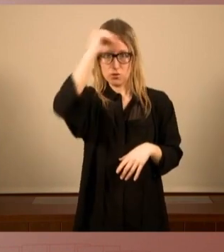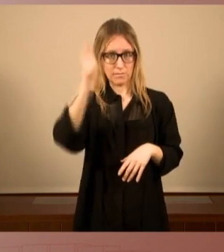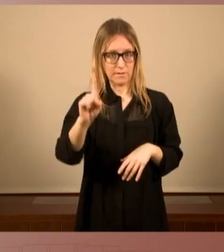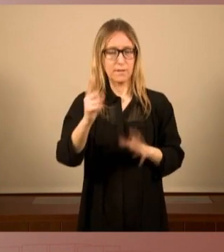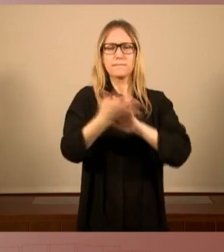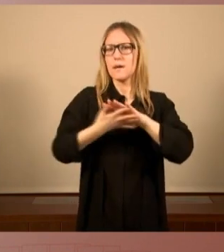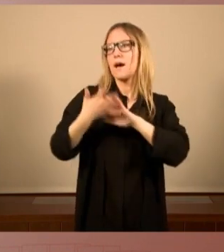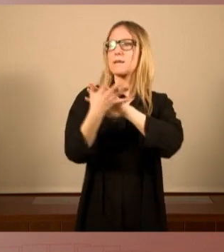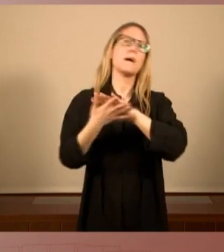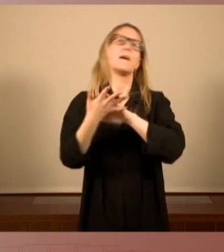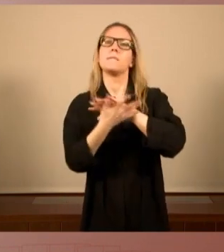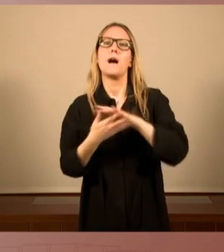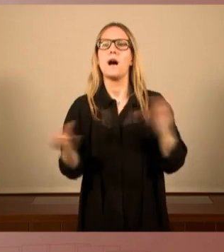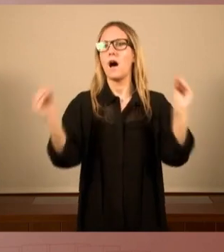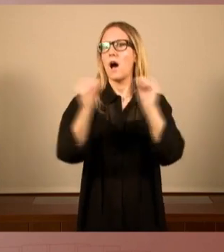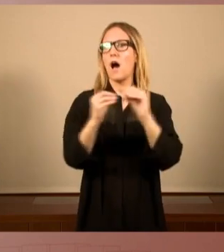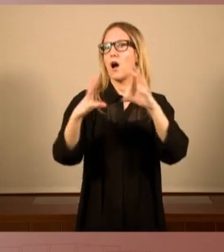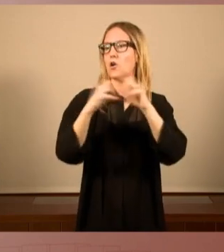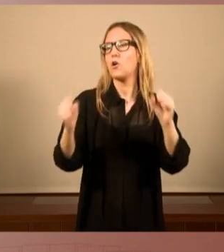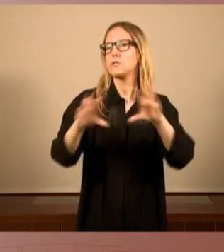d'aquest acord, del seu resultat,